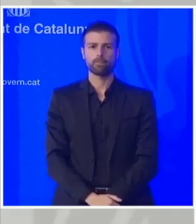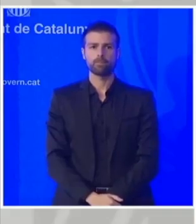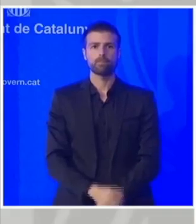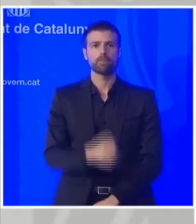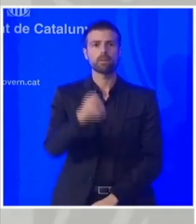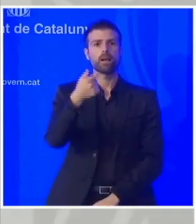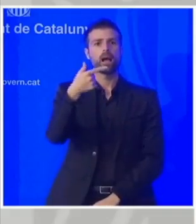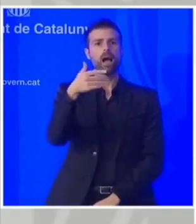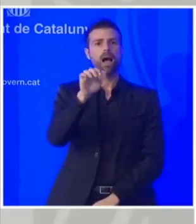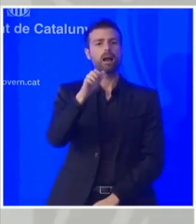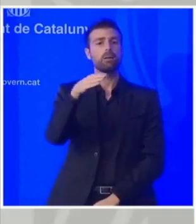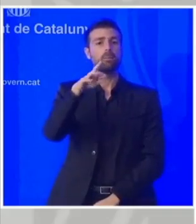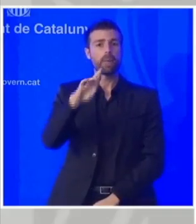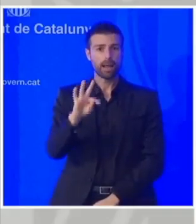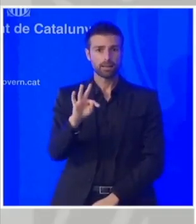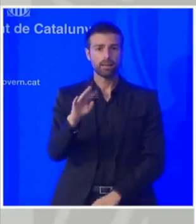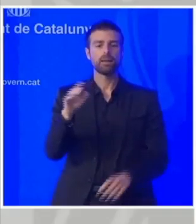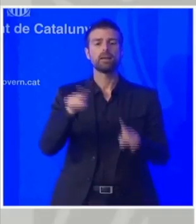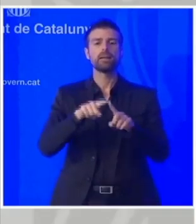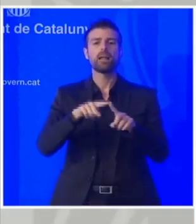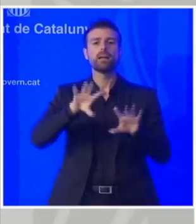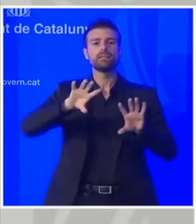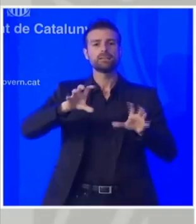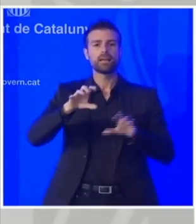Albert Prat, de CERT Catalunya.